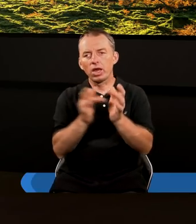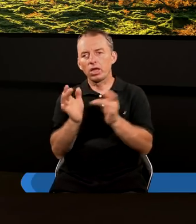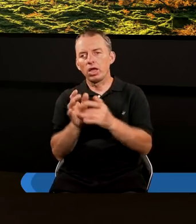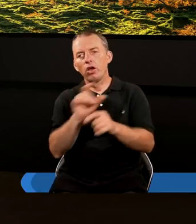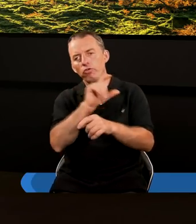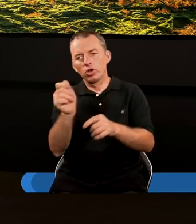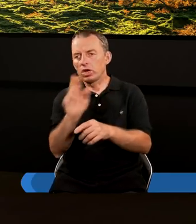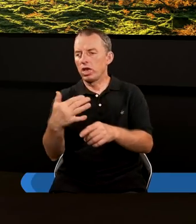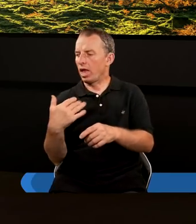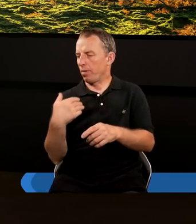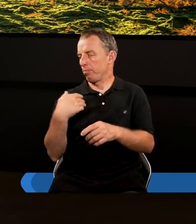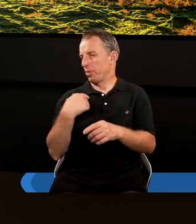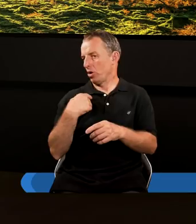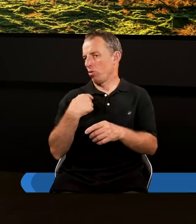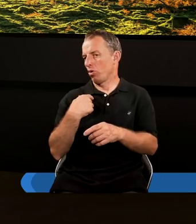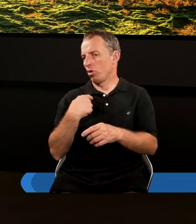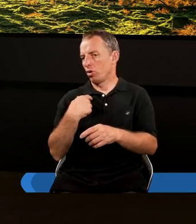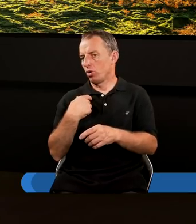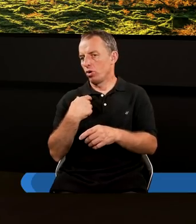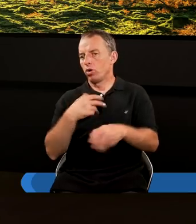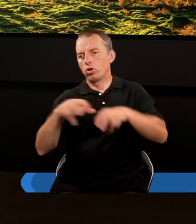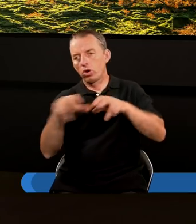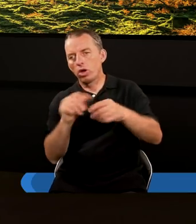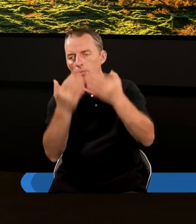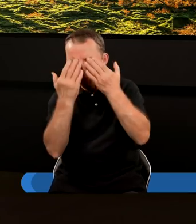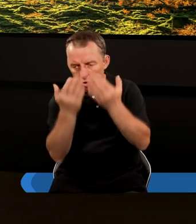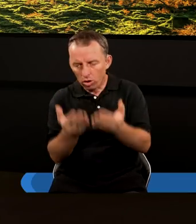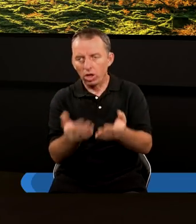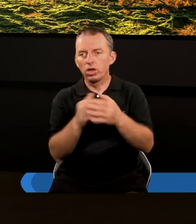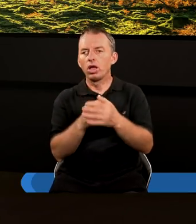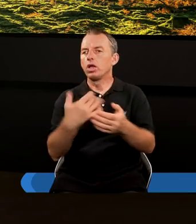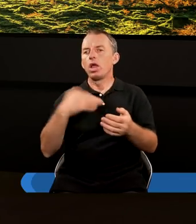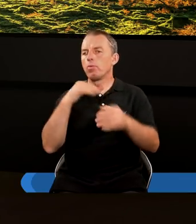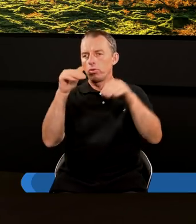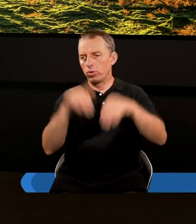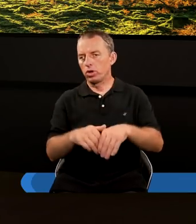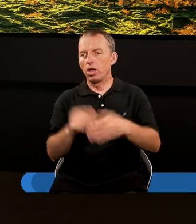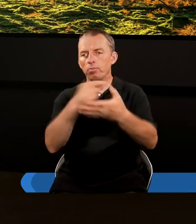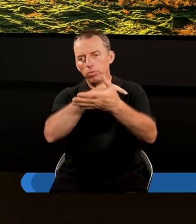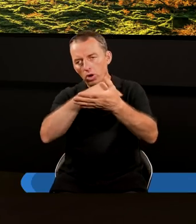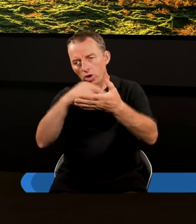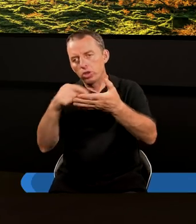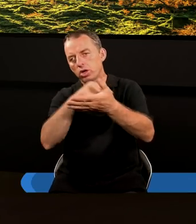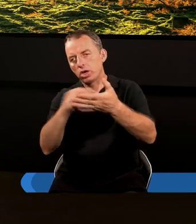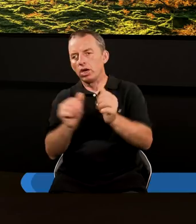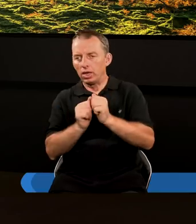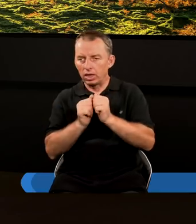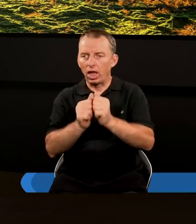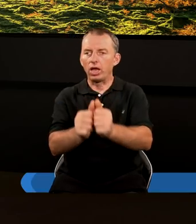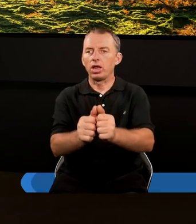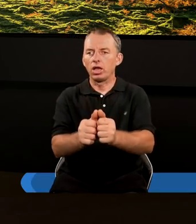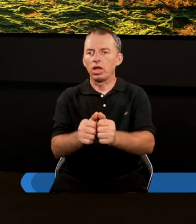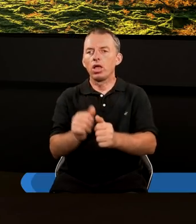W czasach, kiedy nie było druku wytłuszczonego, pochylonego, kiedy nie można było podkreślać pewnych zdań, tak,